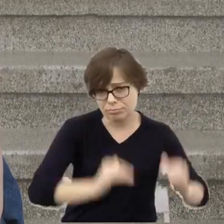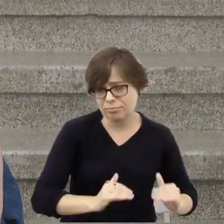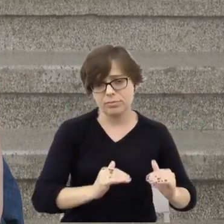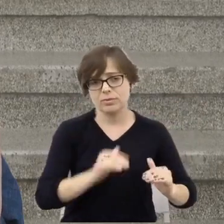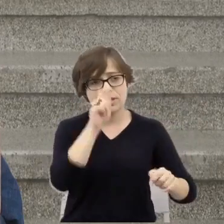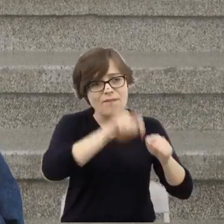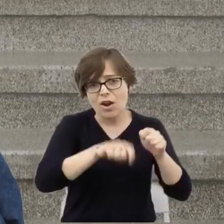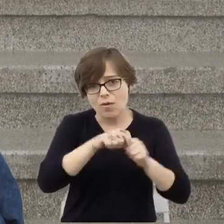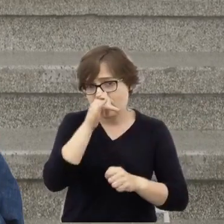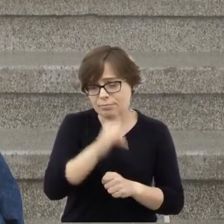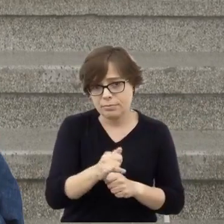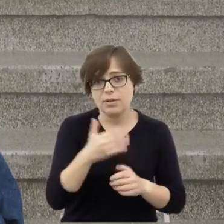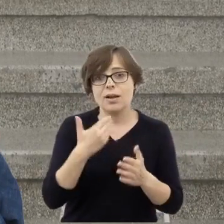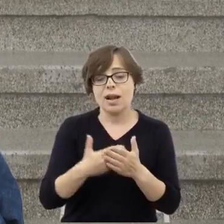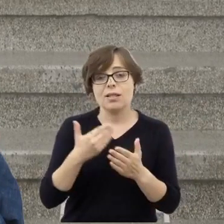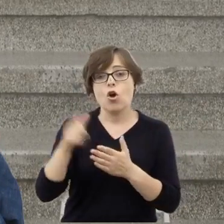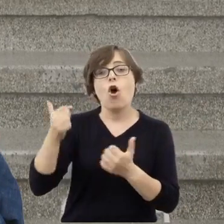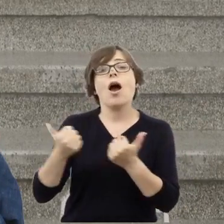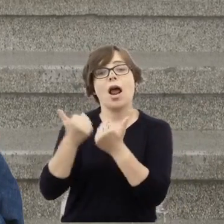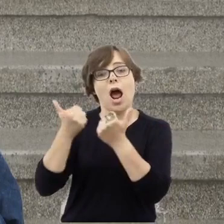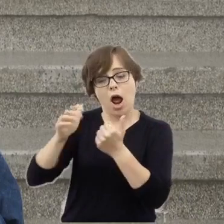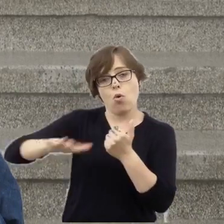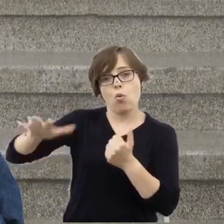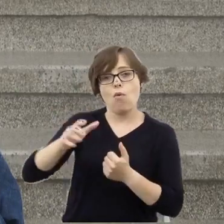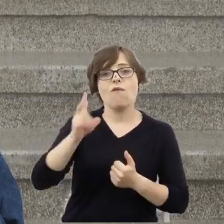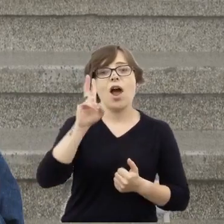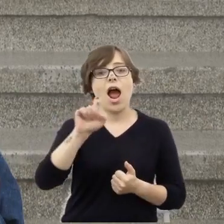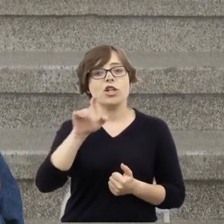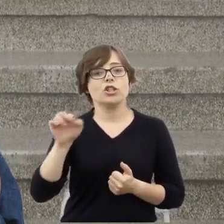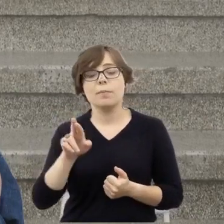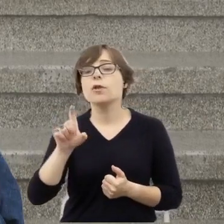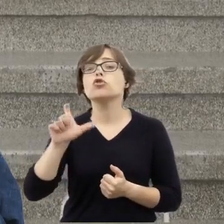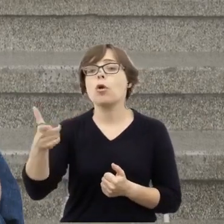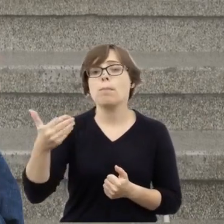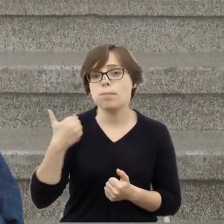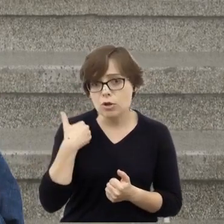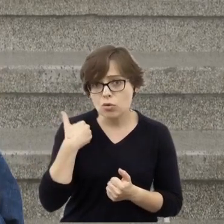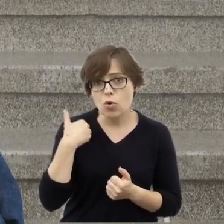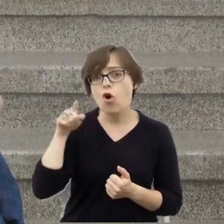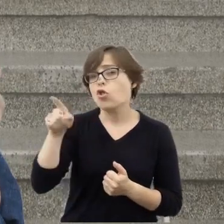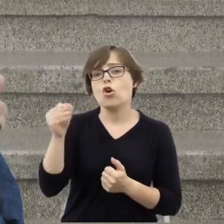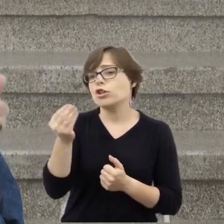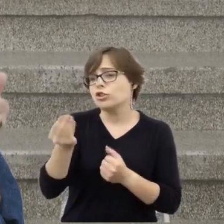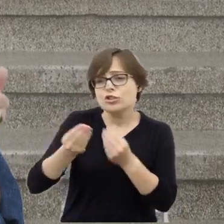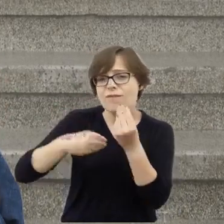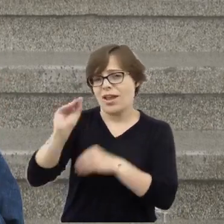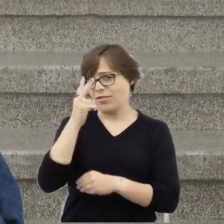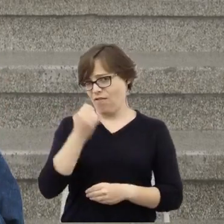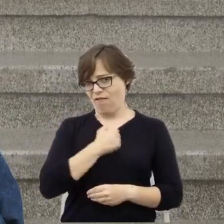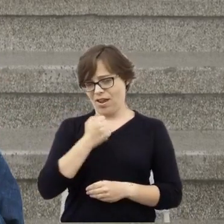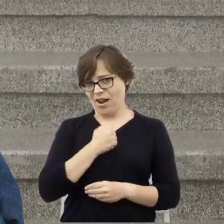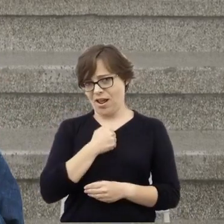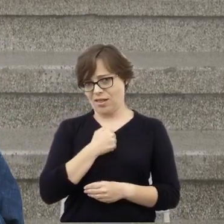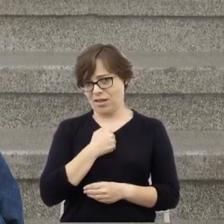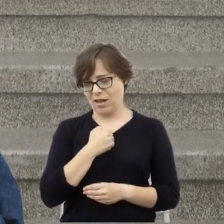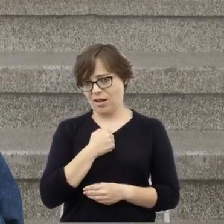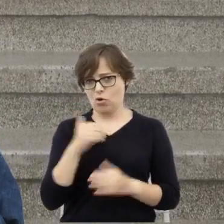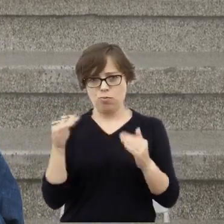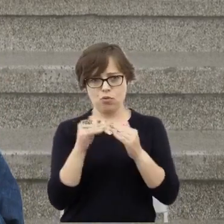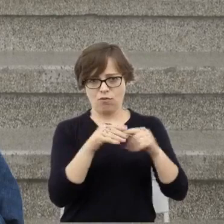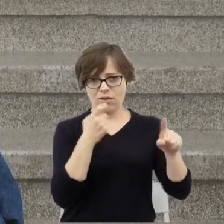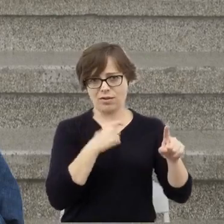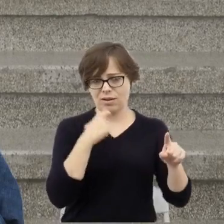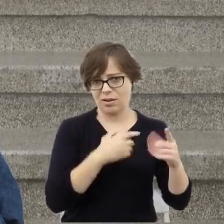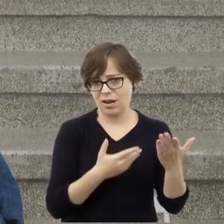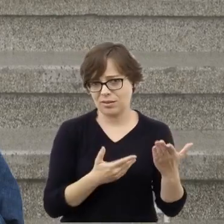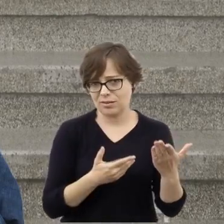to, co się dzieje na Kazimierzu Krakowskim, to jest jeszcze wyraźniejszy obraz niż to, co się dzieje w Kielcach.